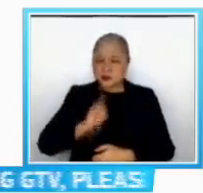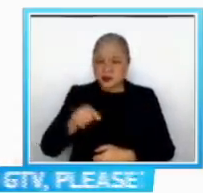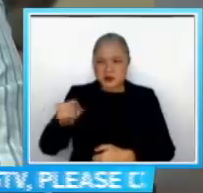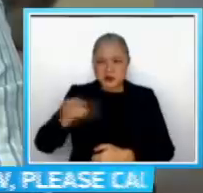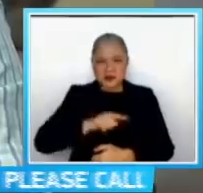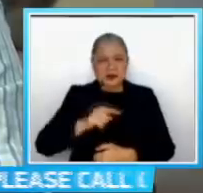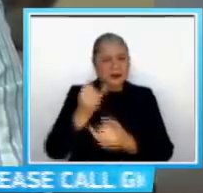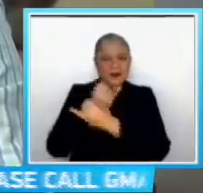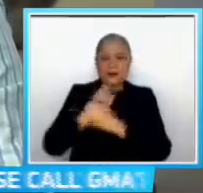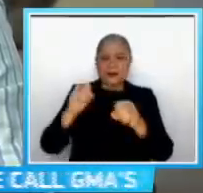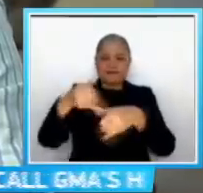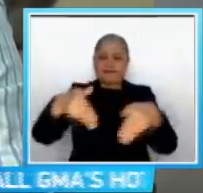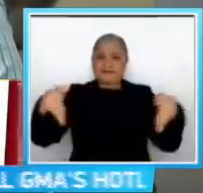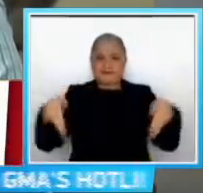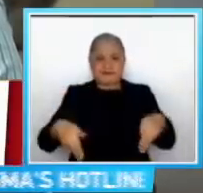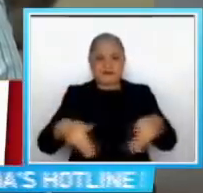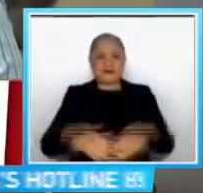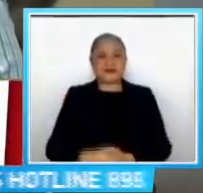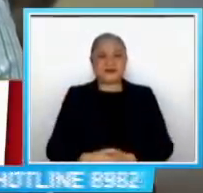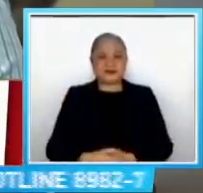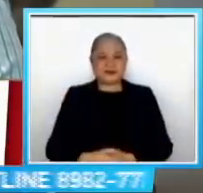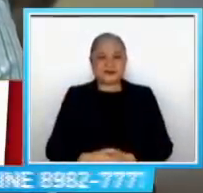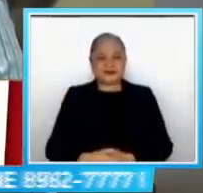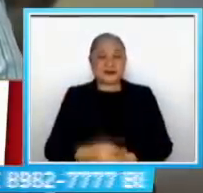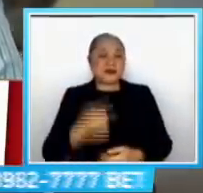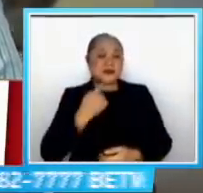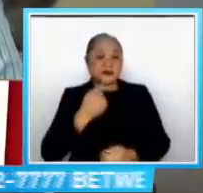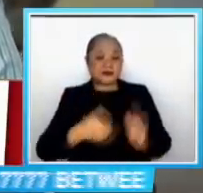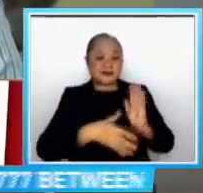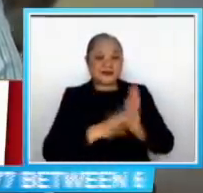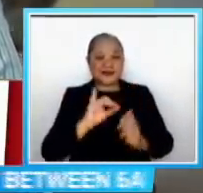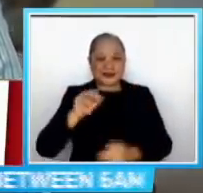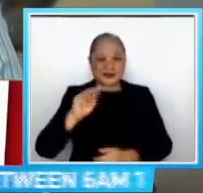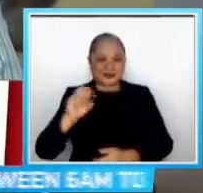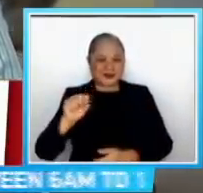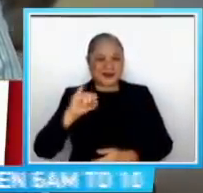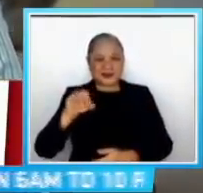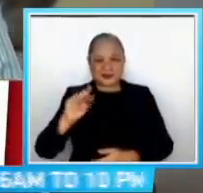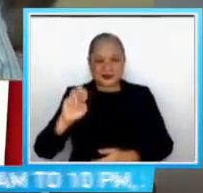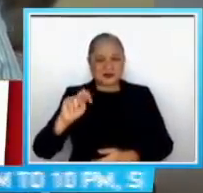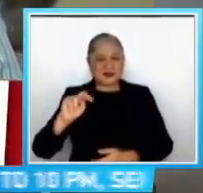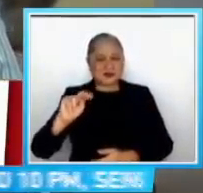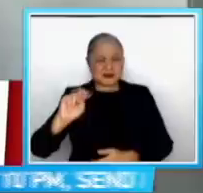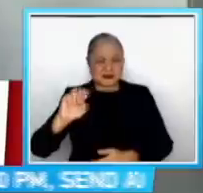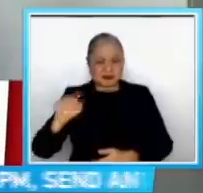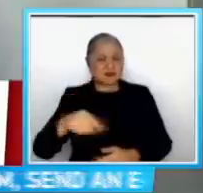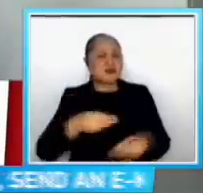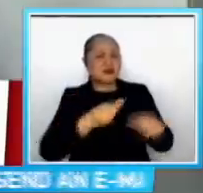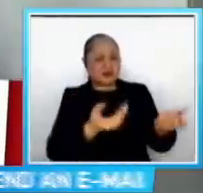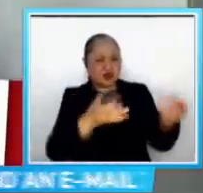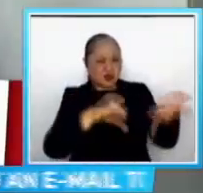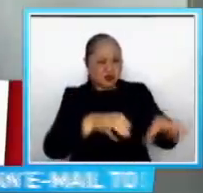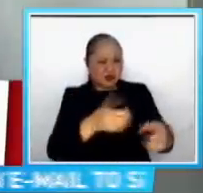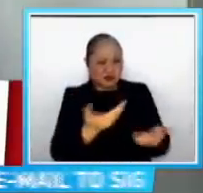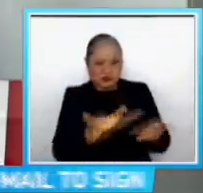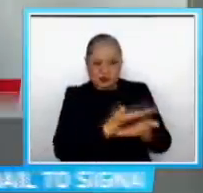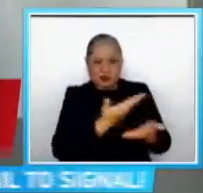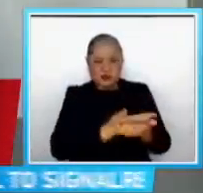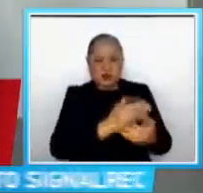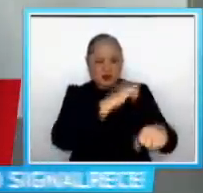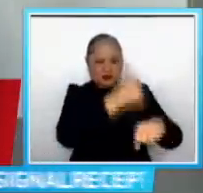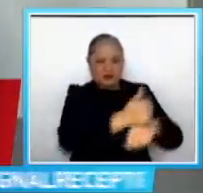sila Ayon kay James Jimenez, bigyan daw ng pagkakataon ng mga bagong appointees Sixto Briliantes